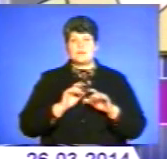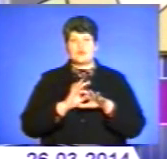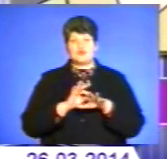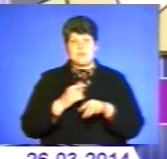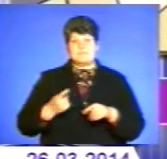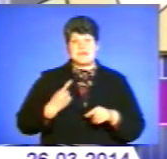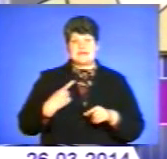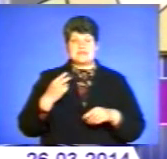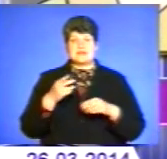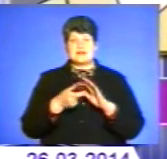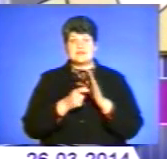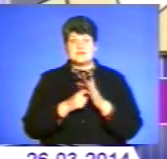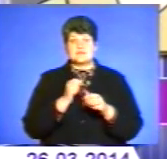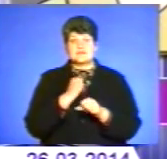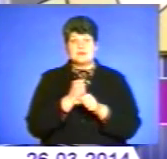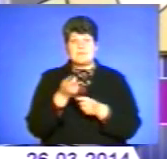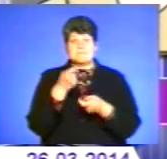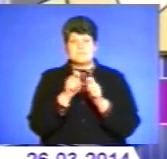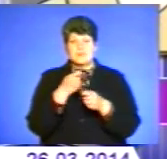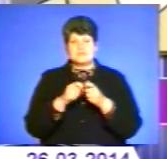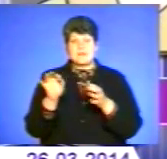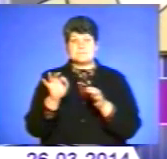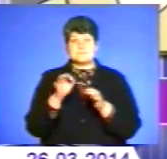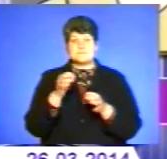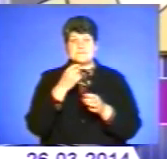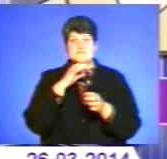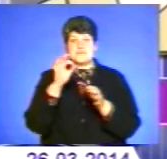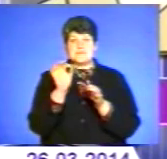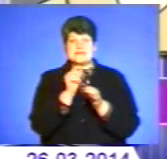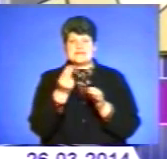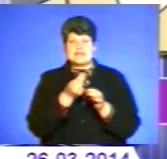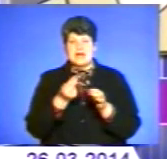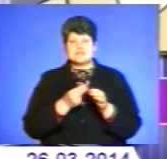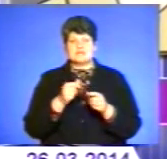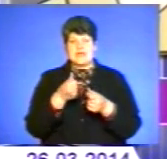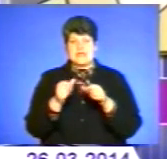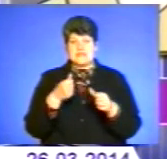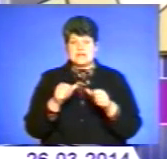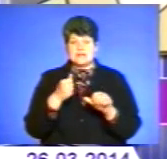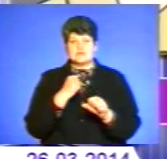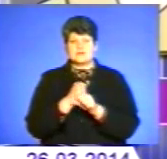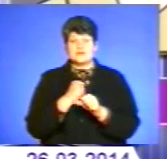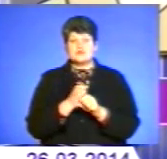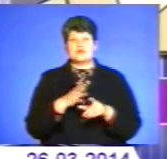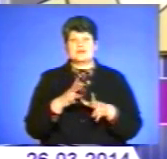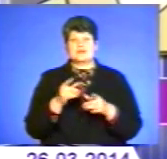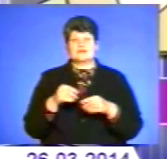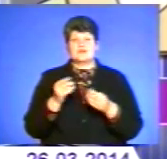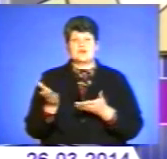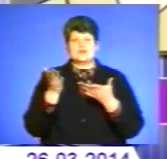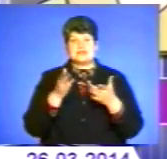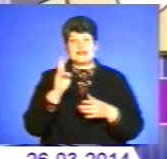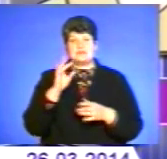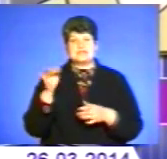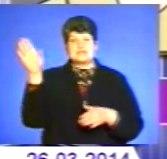майстер-класи з виготовлення ляльки-мотанки, писанкарства і глиняних виробів. А також запросять на екскурсію кременецькими музеями,